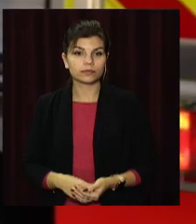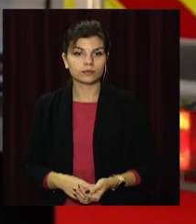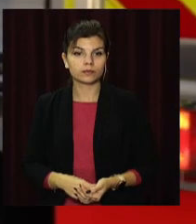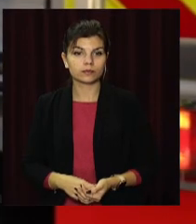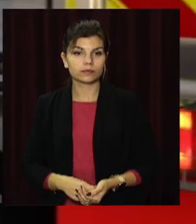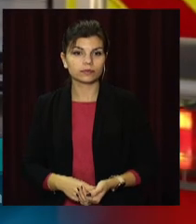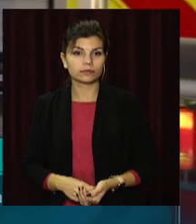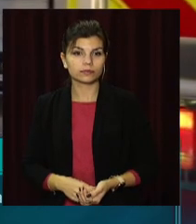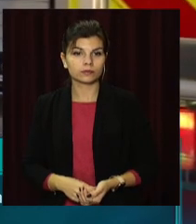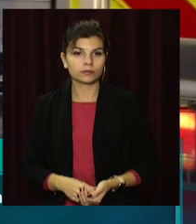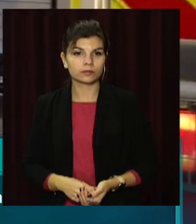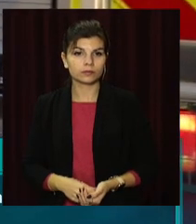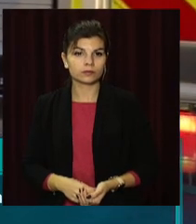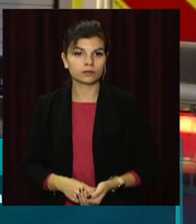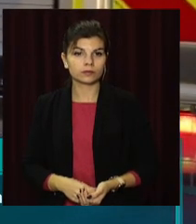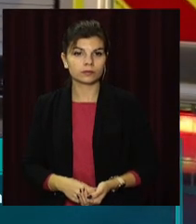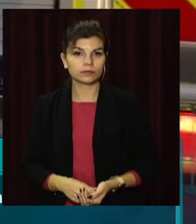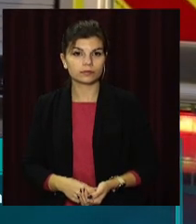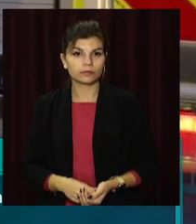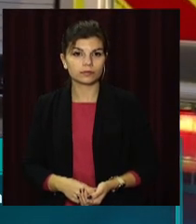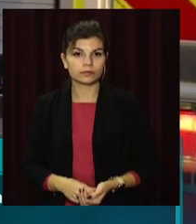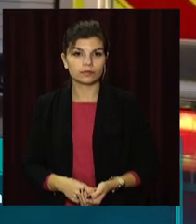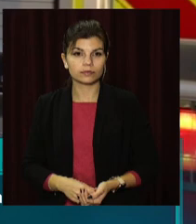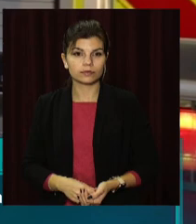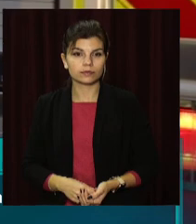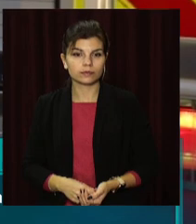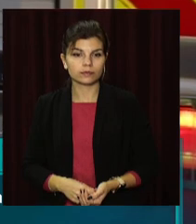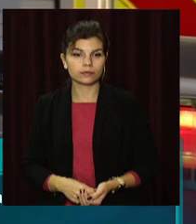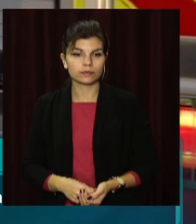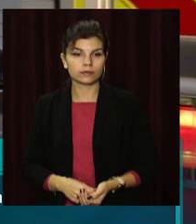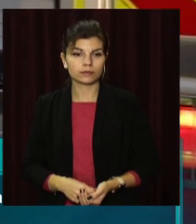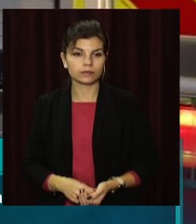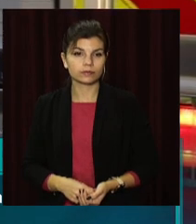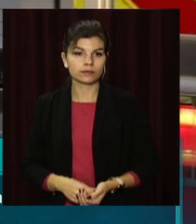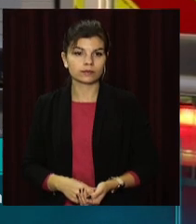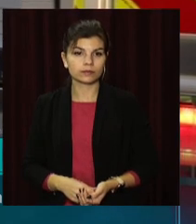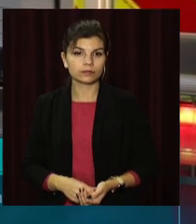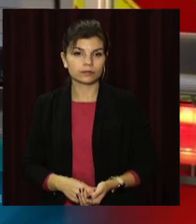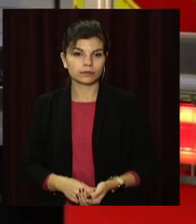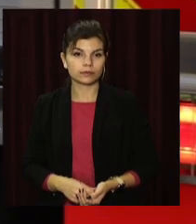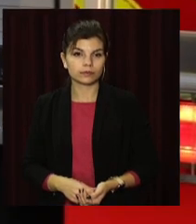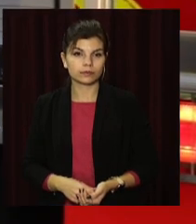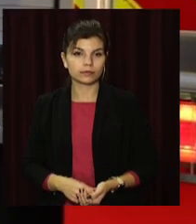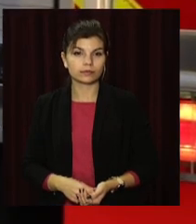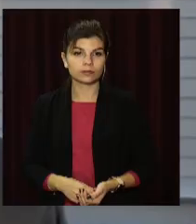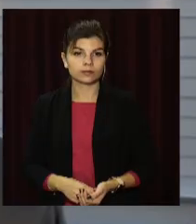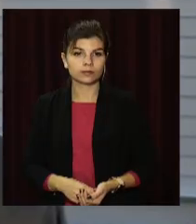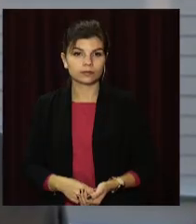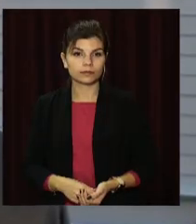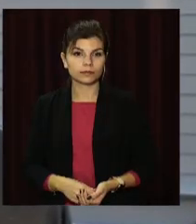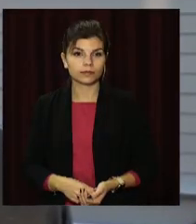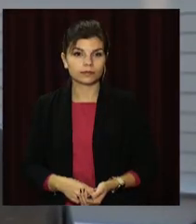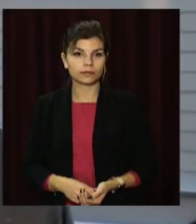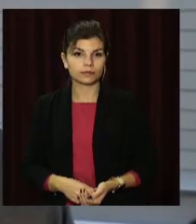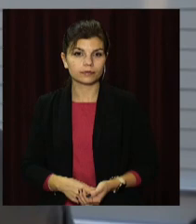Відразу було направлено 4 одиниці рятувальної техніки. По прибуттю до місця пожежі було встановлено, що горить квартира на другому поверсі. В ході